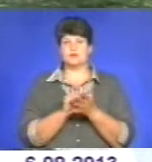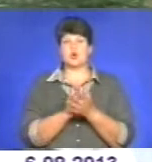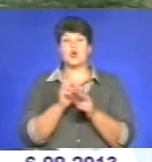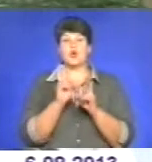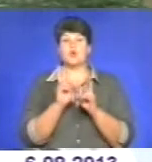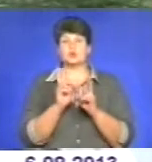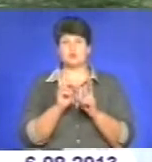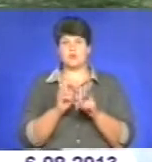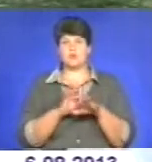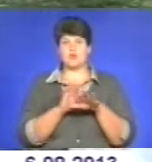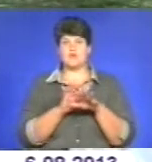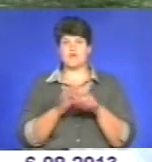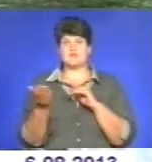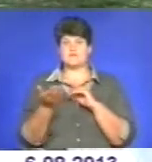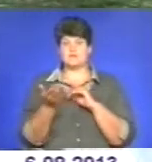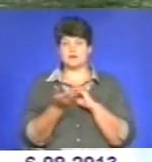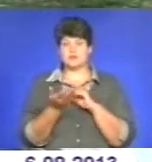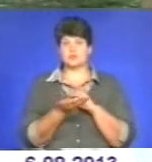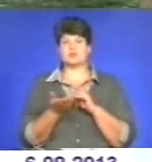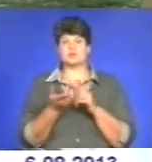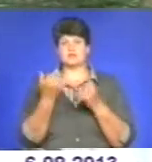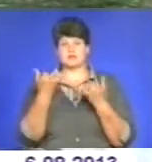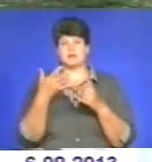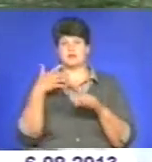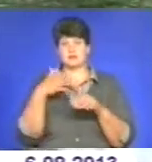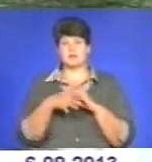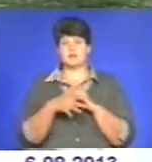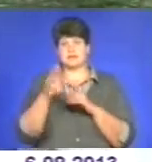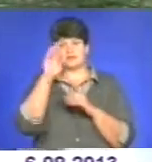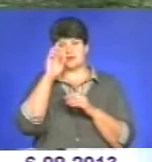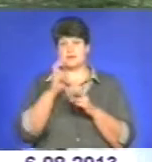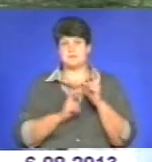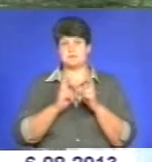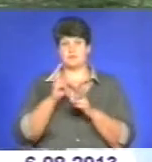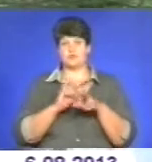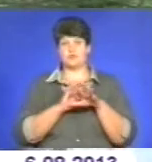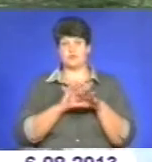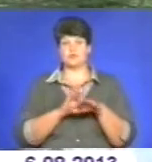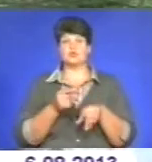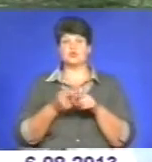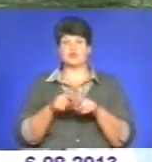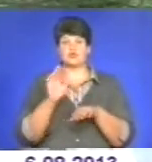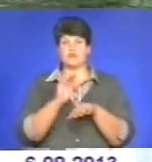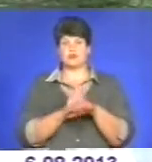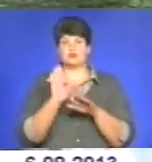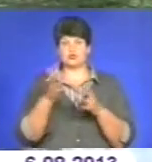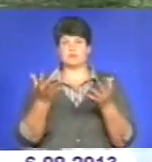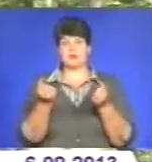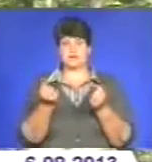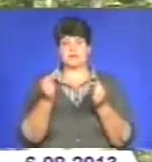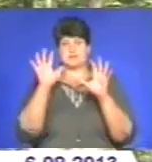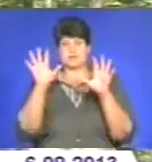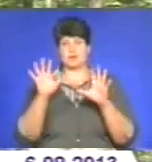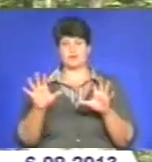Хто саме проводить вирубку, на даний час відомо, що вирубку проводить державне підприємство. По даному факту будуть прийняті законні міри.